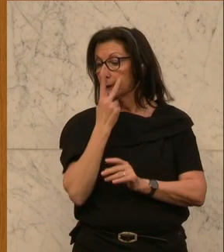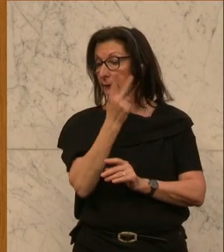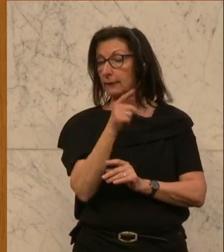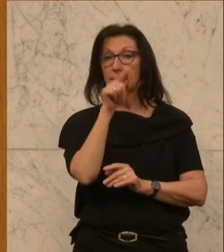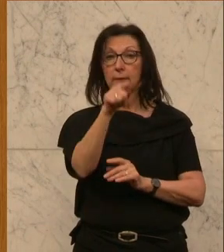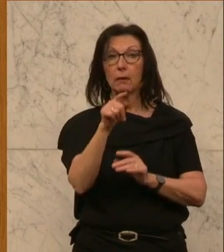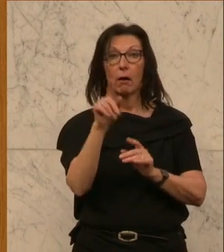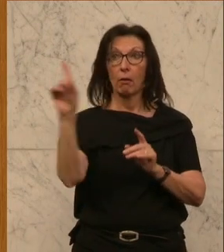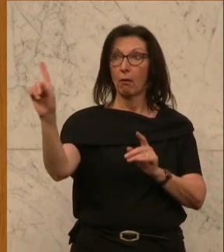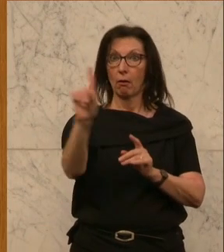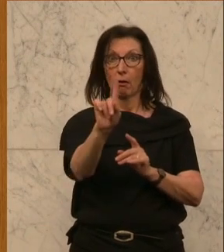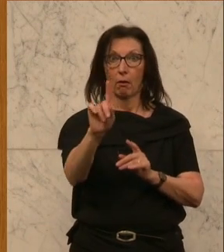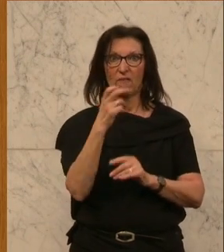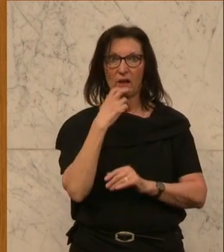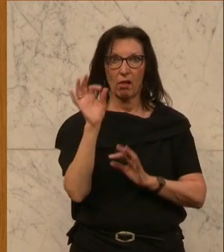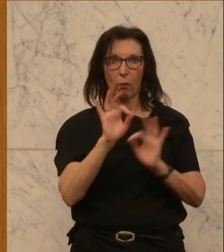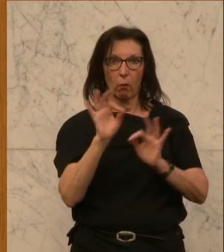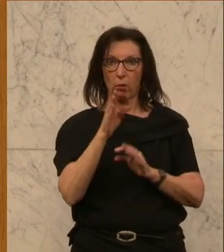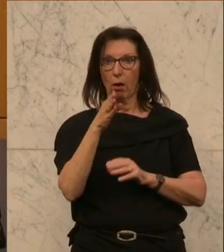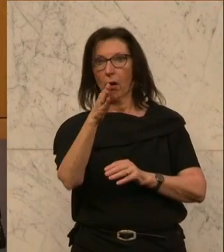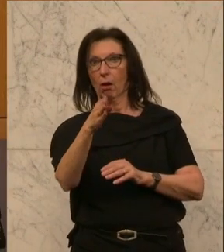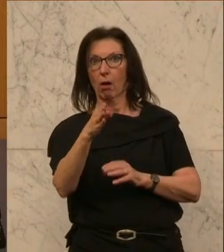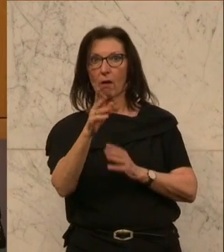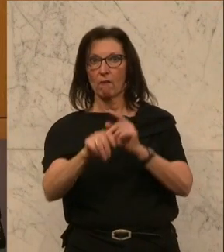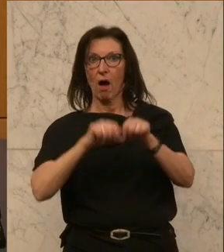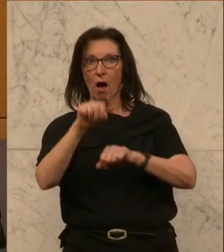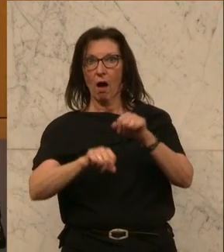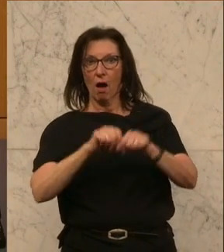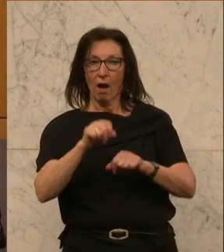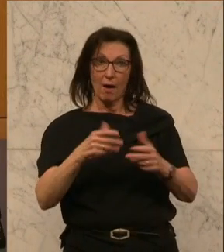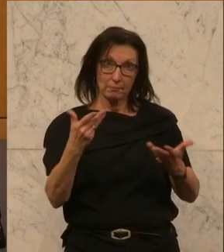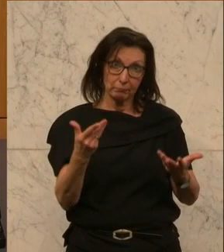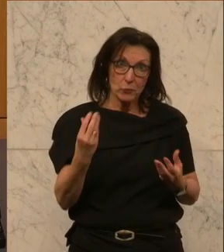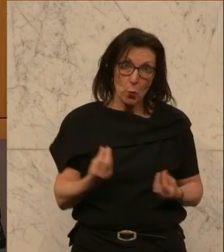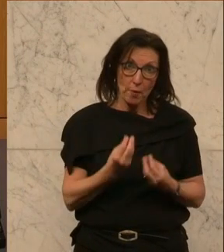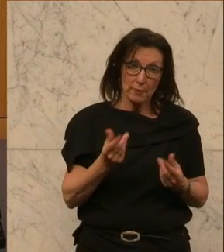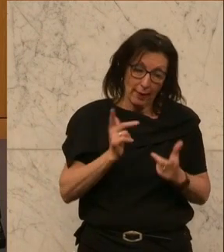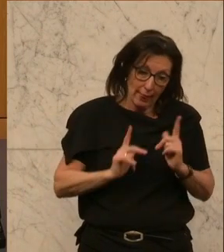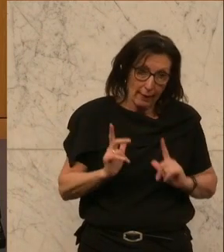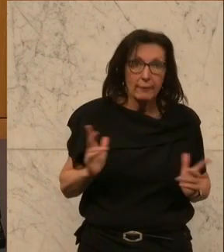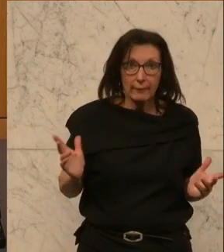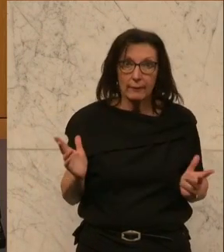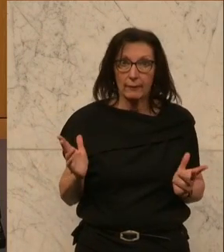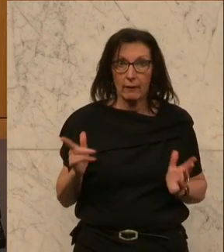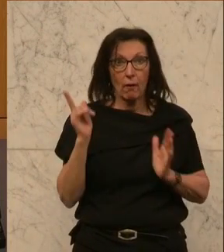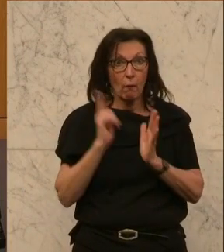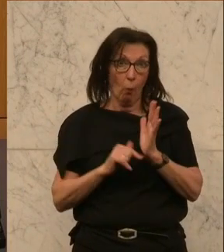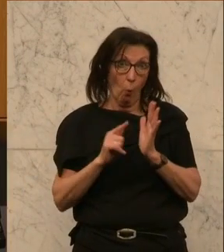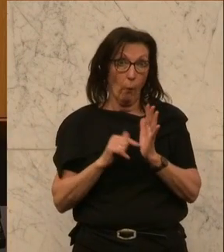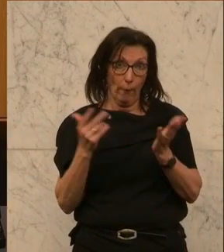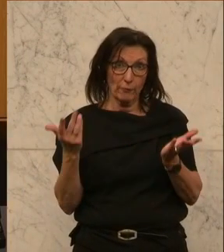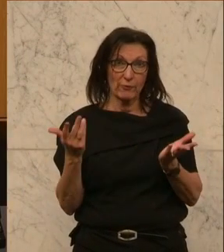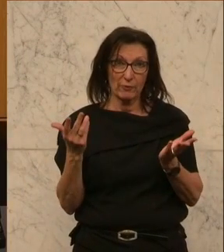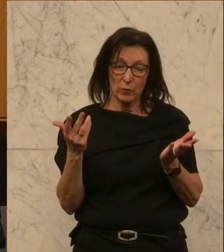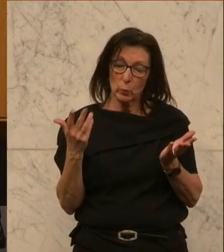Straße will oder ein Radfahrer vor einem fährt. Und sowas kann leider, oder sowas endet auch leider viel zu oft, eben